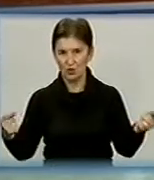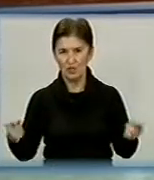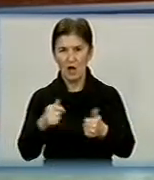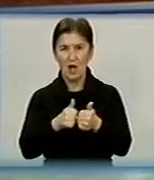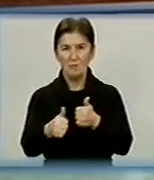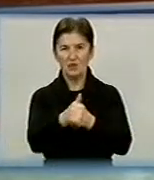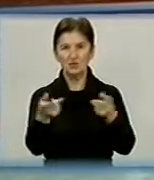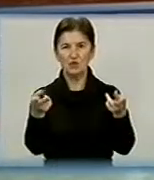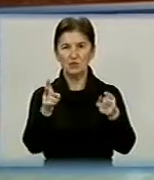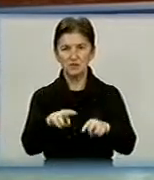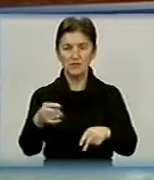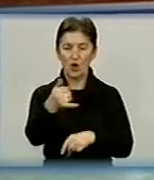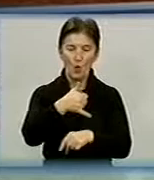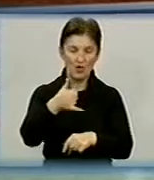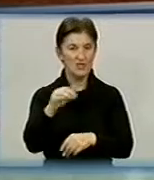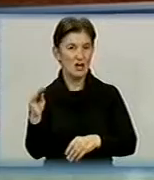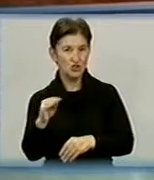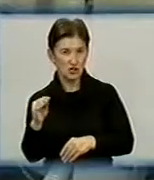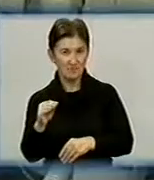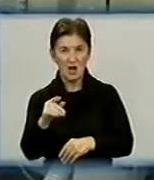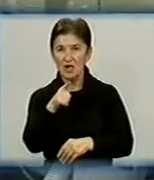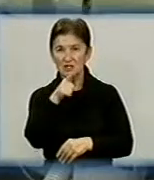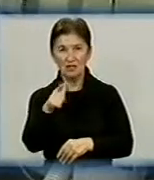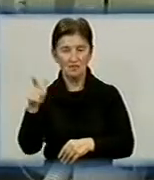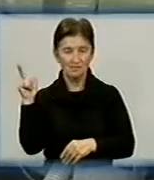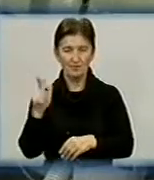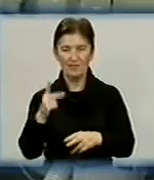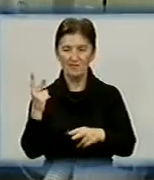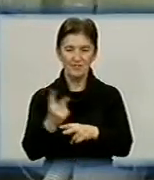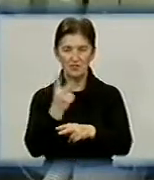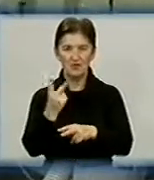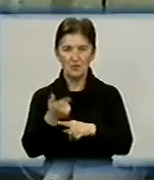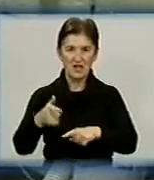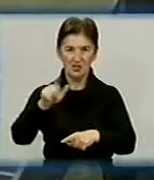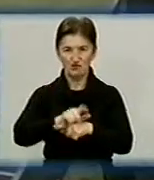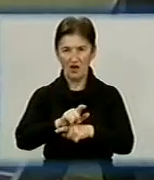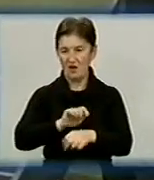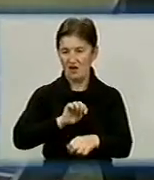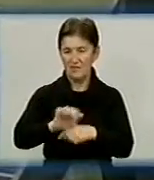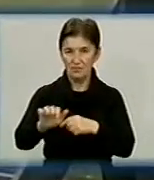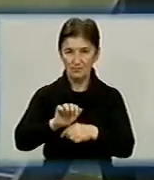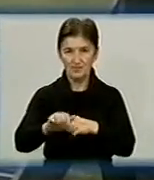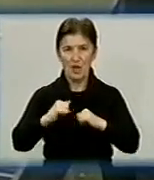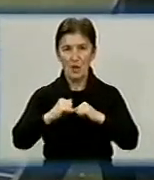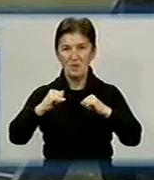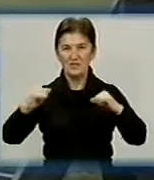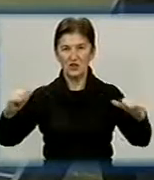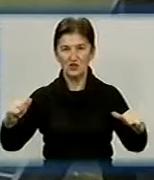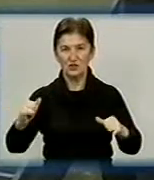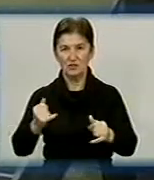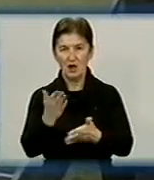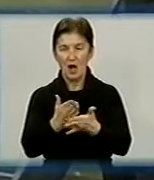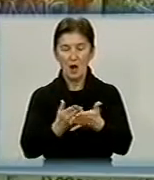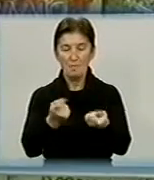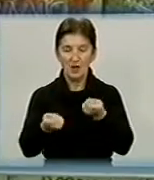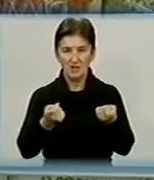області лишаються виробники олії та жирів. За останні два роки їх почали виробляти вдвічі більше. Значно підвищилось на Кіровоградщині ще й виготовлення борошна,